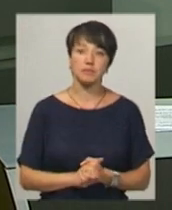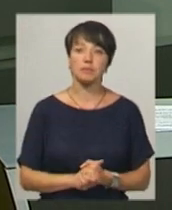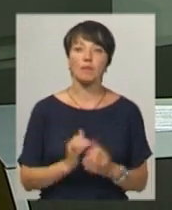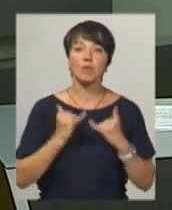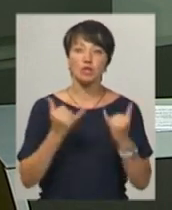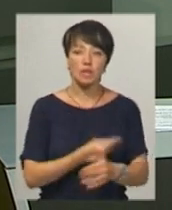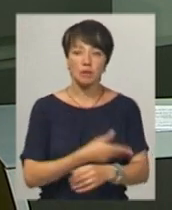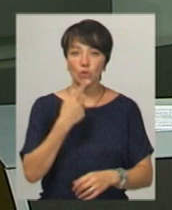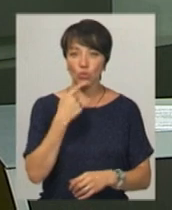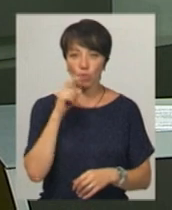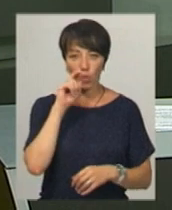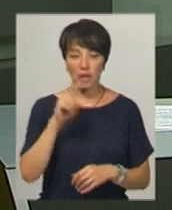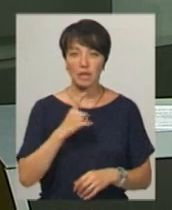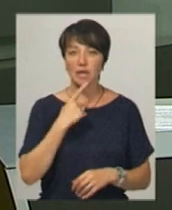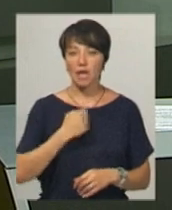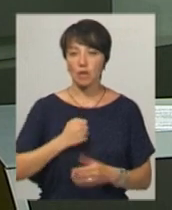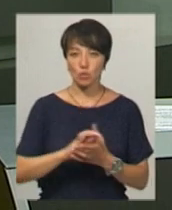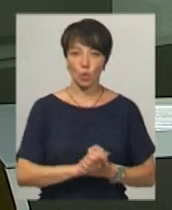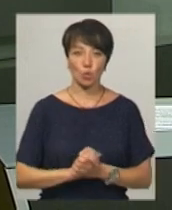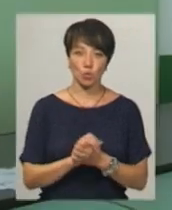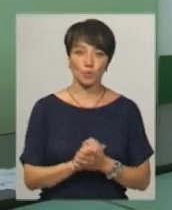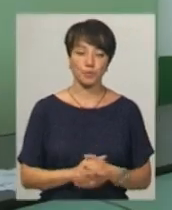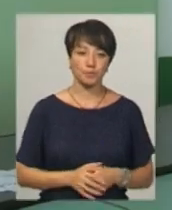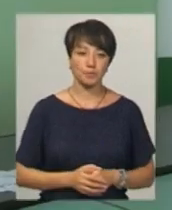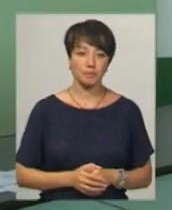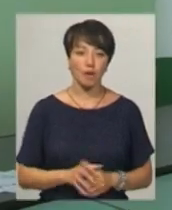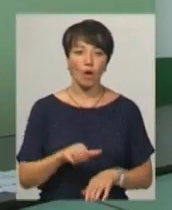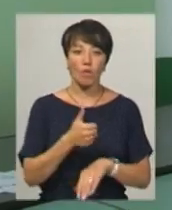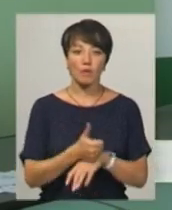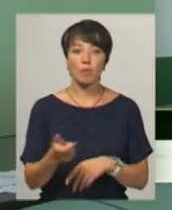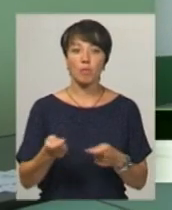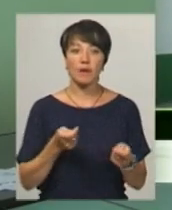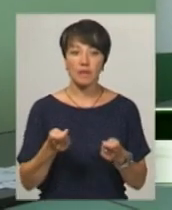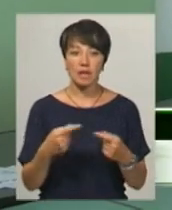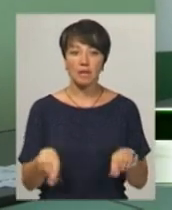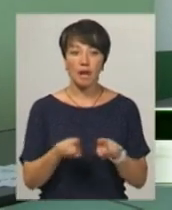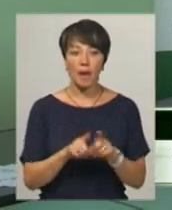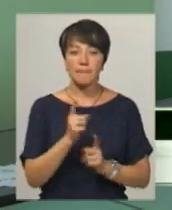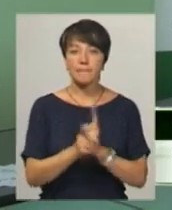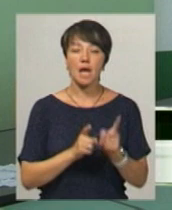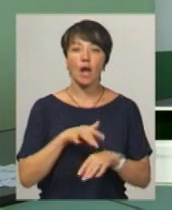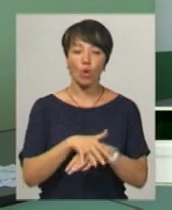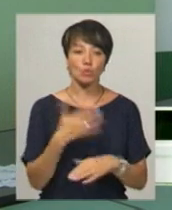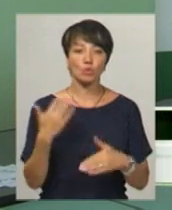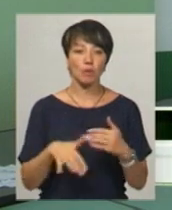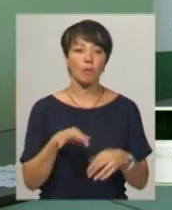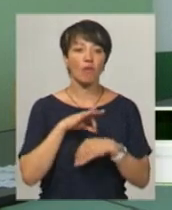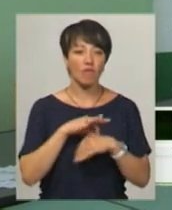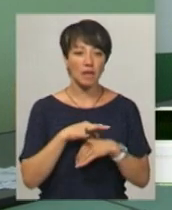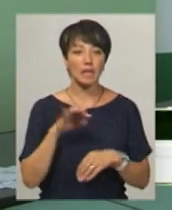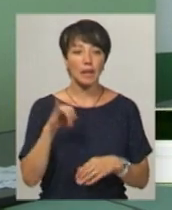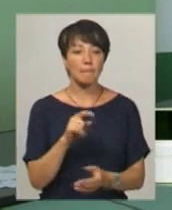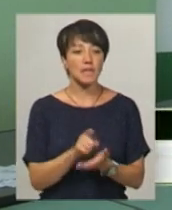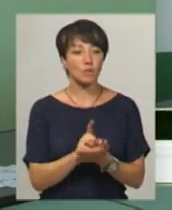почесним донорам України та Радянського Союзу. Головним управлінням такий перерахунок вже проведено, і